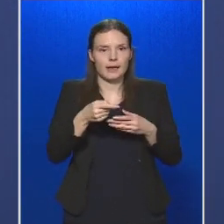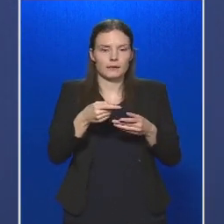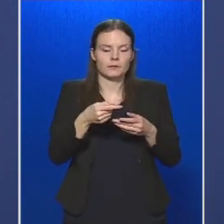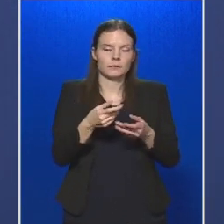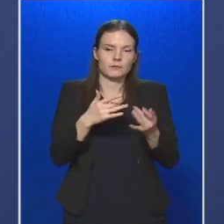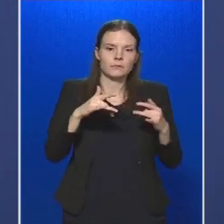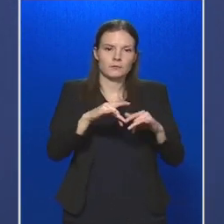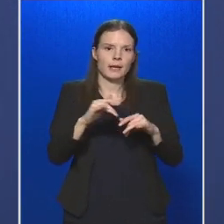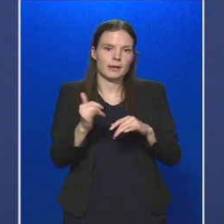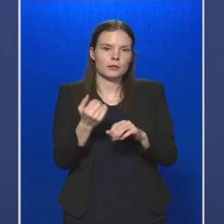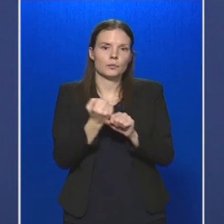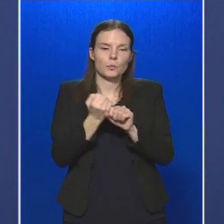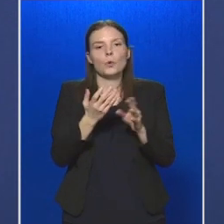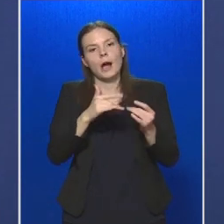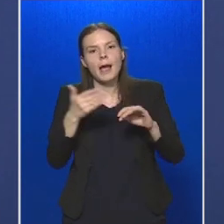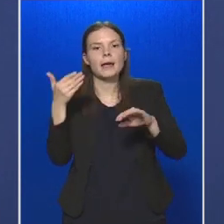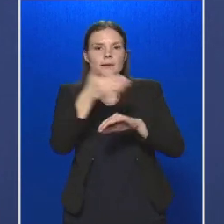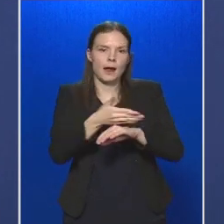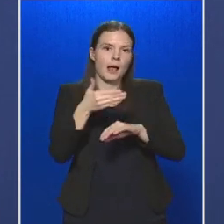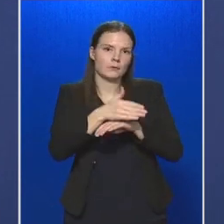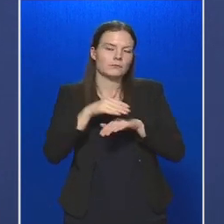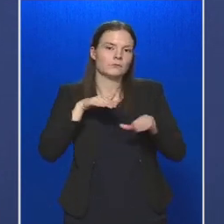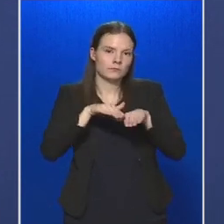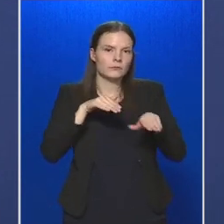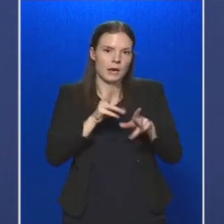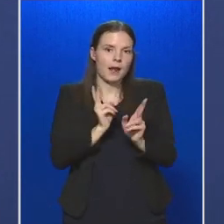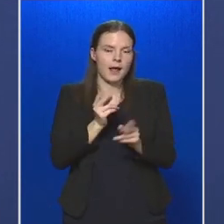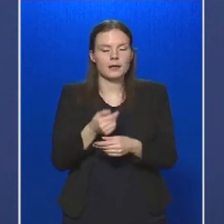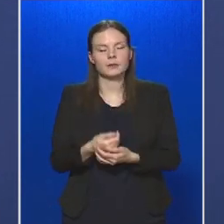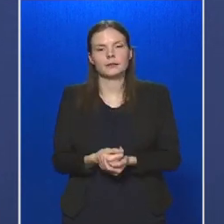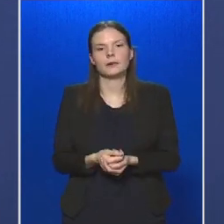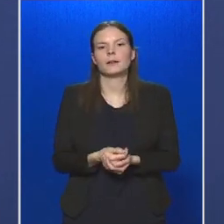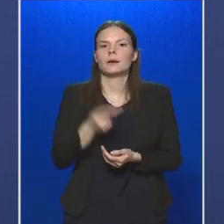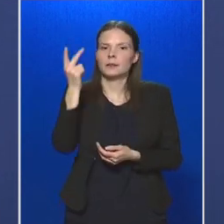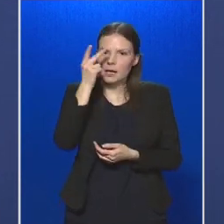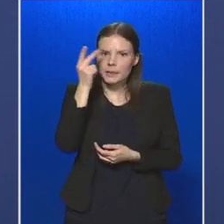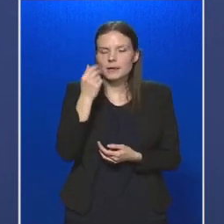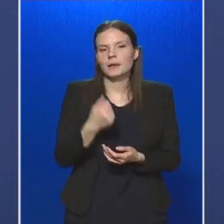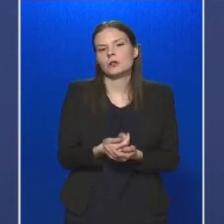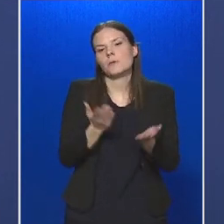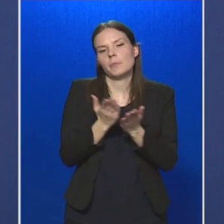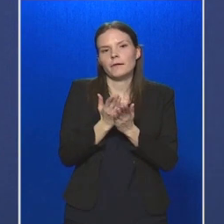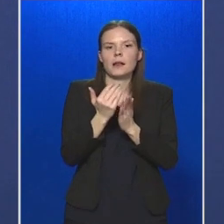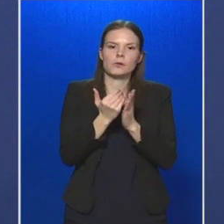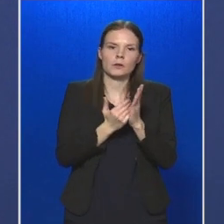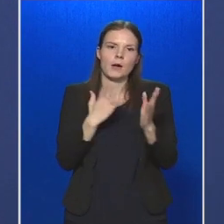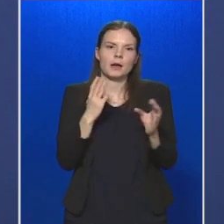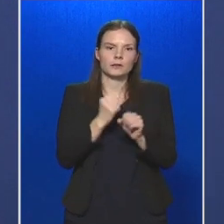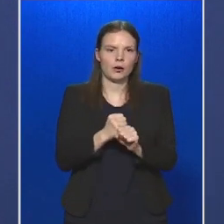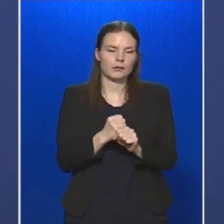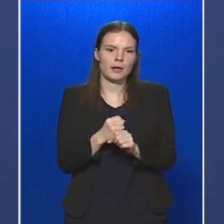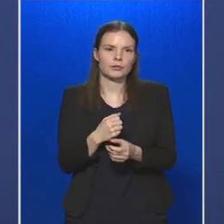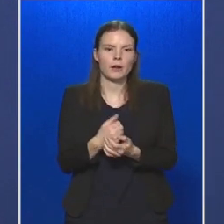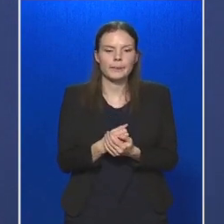munka helyükre igyekvők át tudják lépni a határt, természetesen a megfelelő szabályok betartásával.